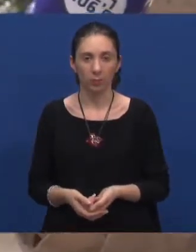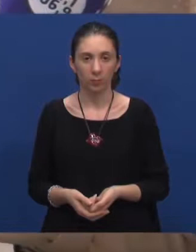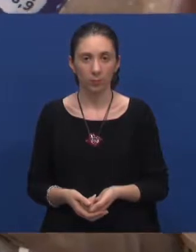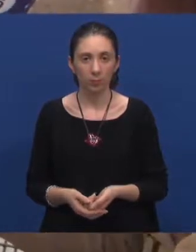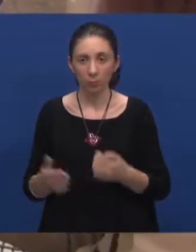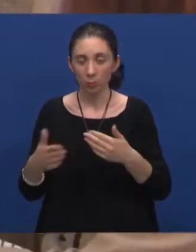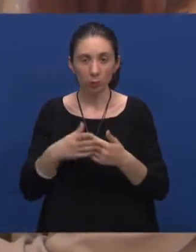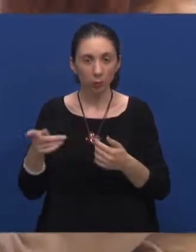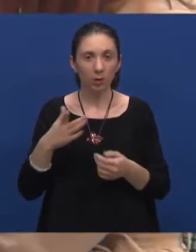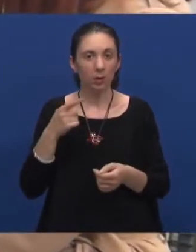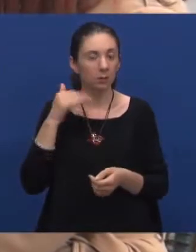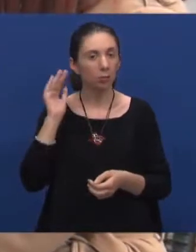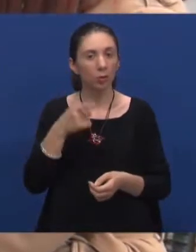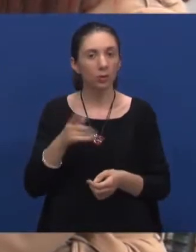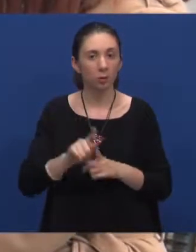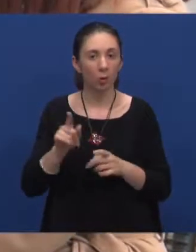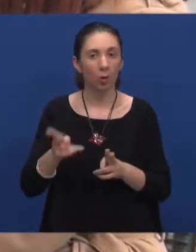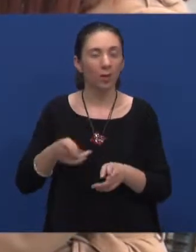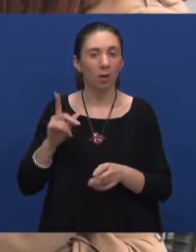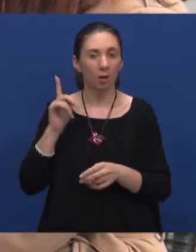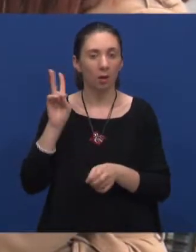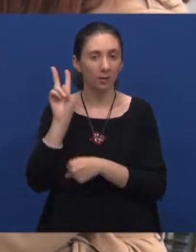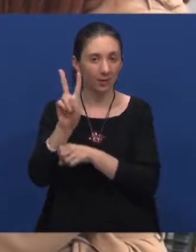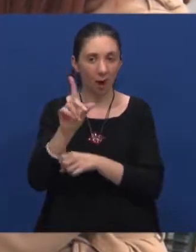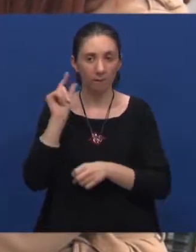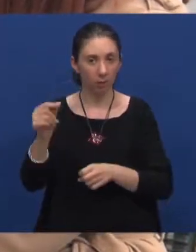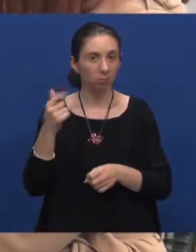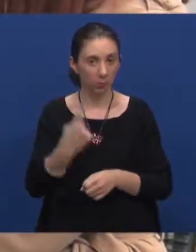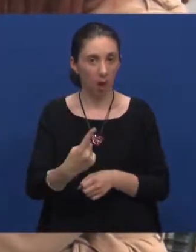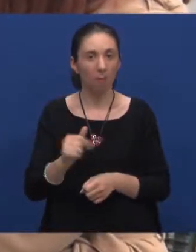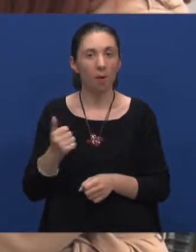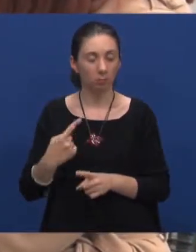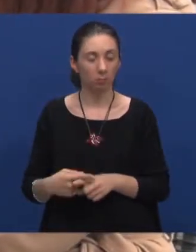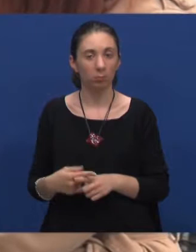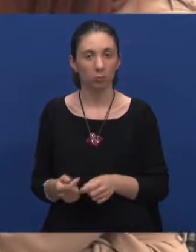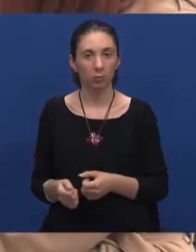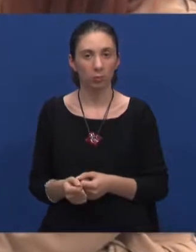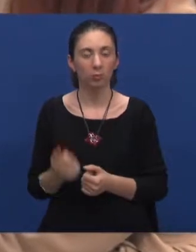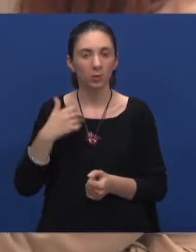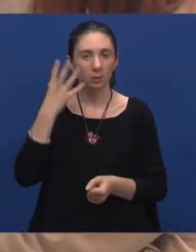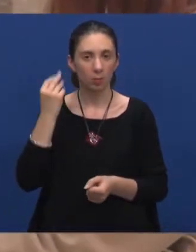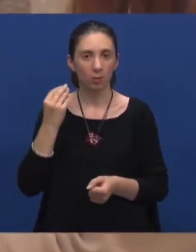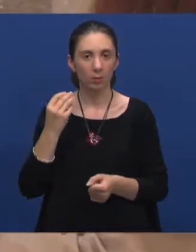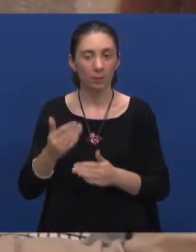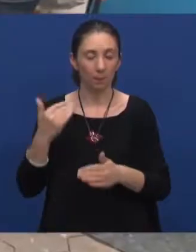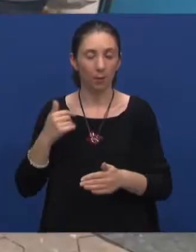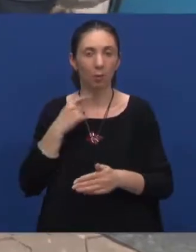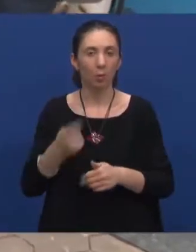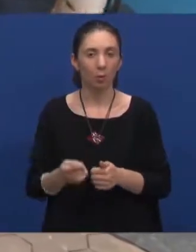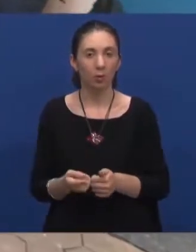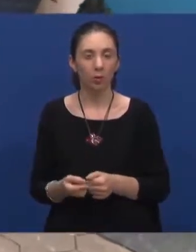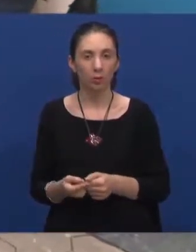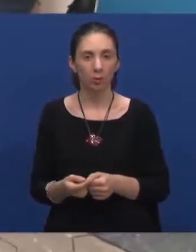Uz njih, ja sam čula da ti putuješ i tramvajom i to sama. Tako je, da, to sam zaboravila prethodno napomenuti,